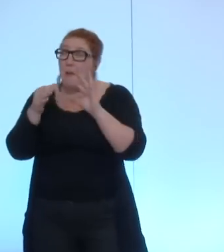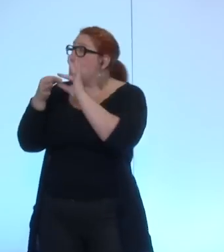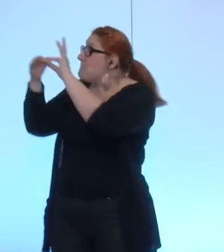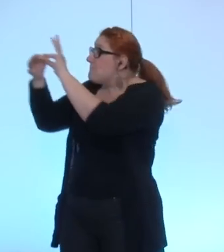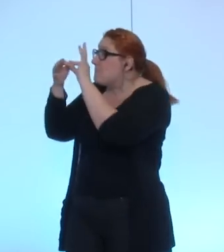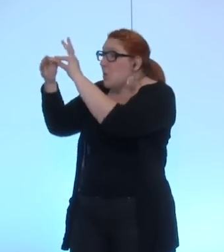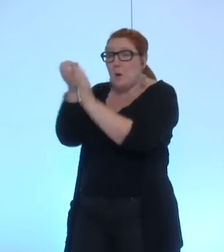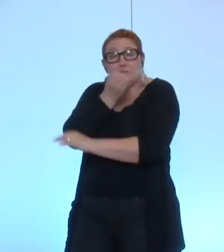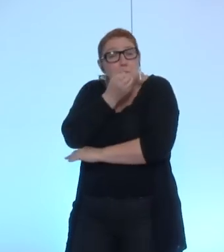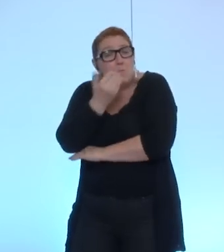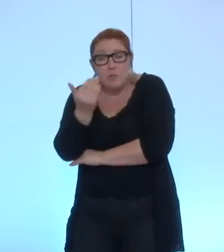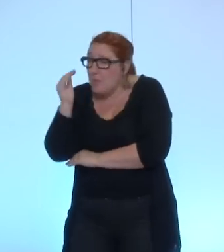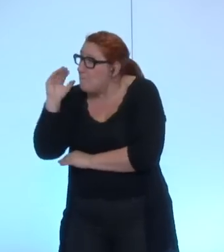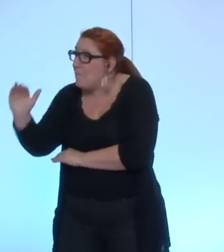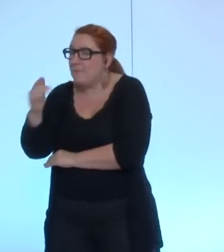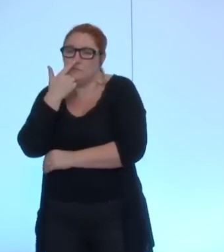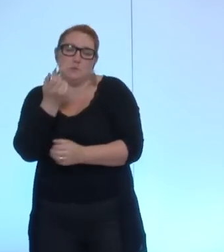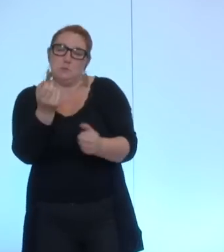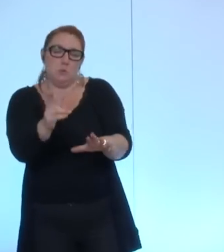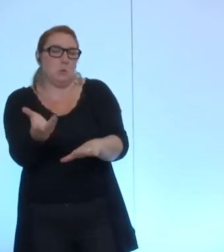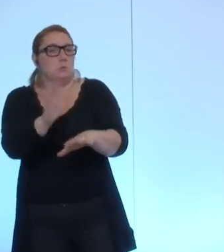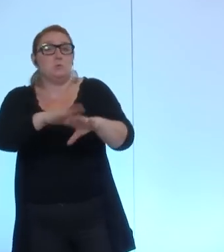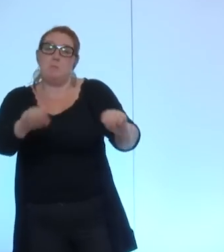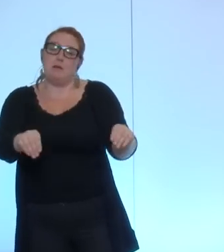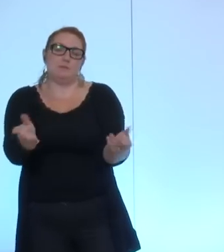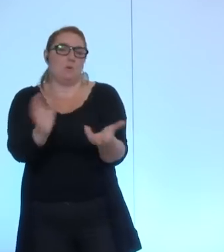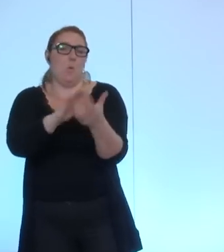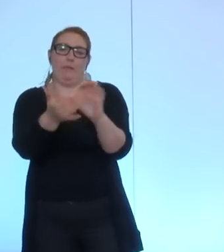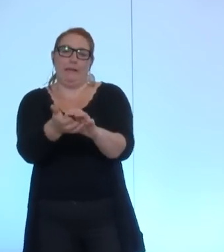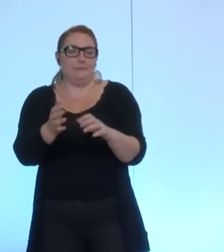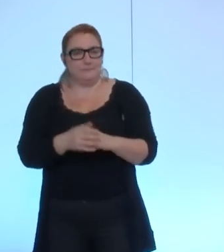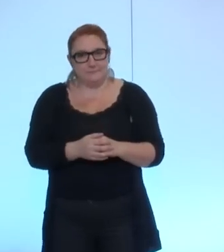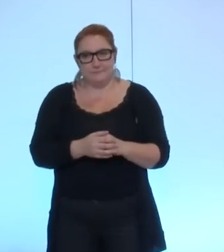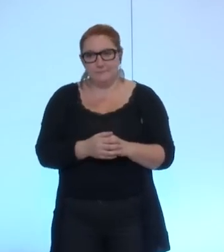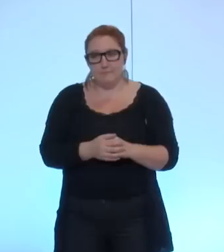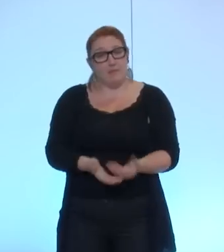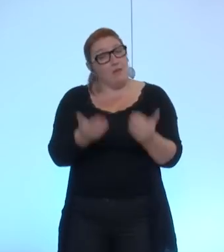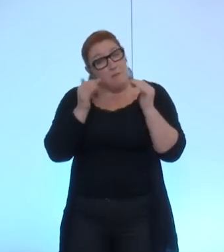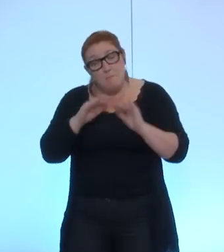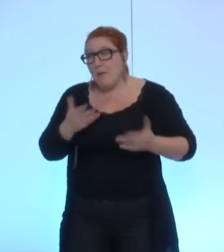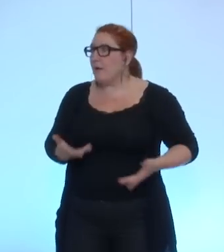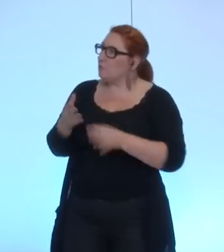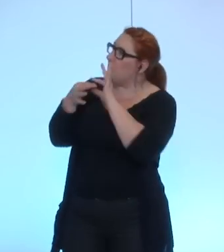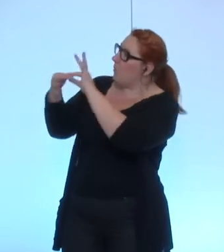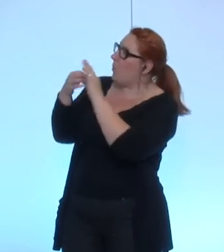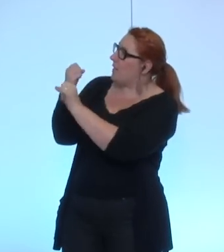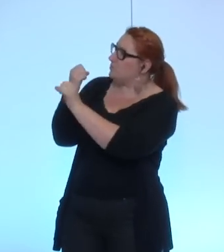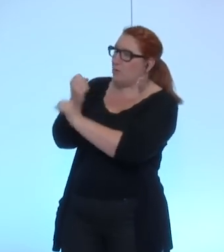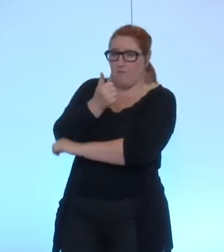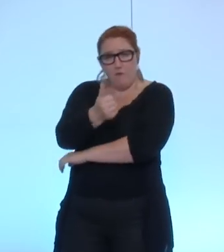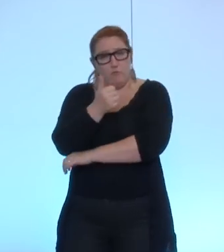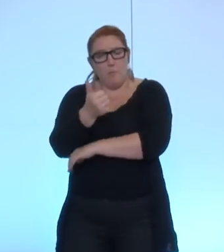pouvez avoir à la métro avec tel ou tel et les relations de travail que vous avez actuellement vous même